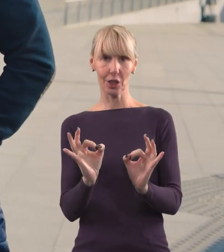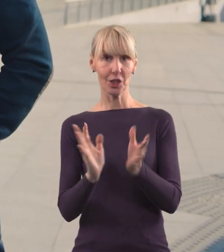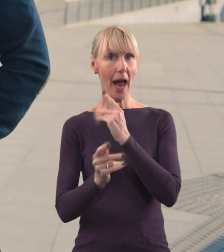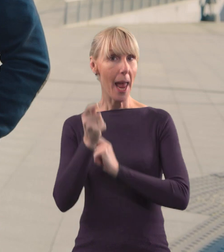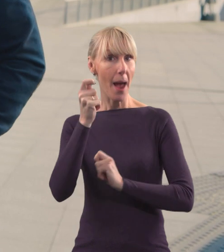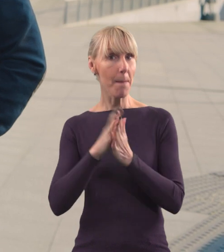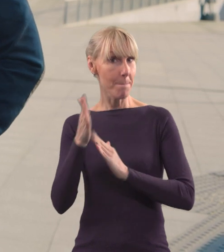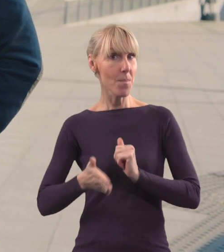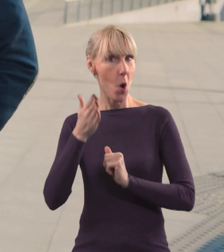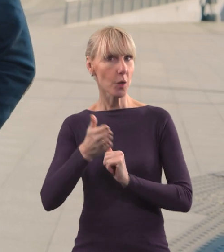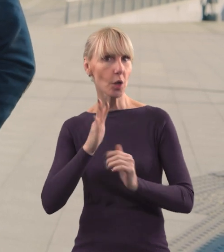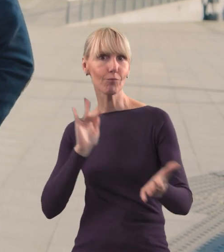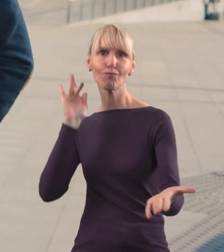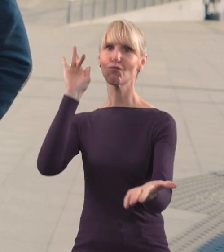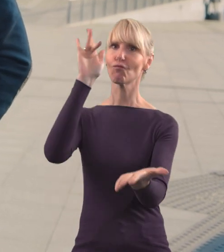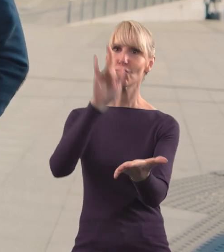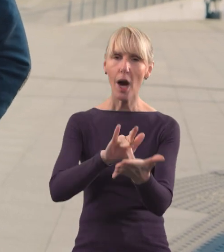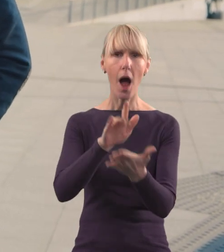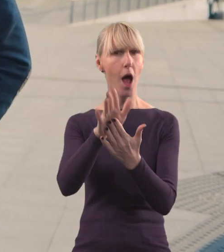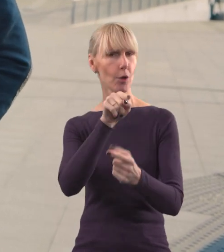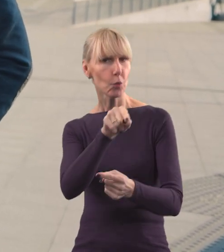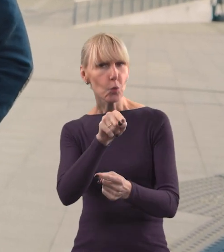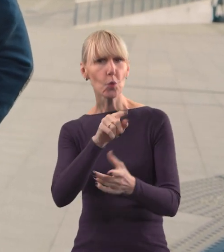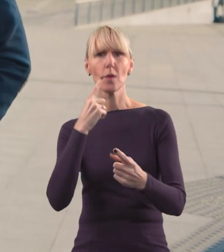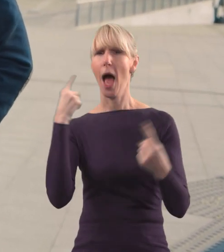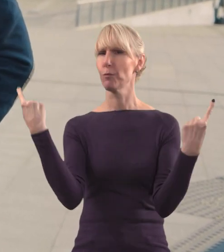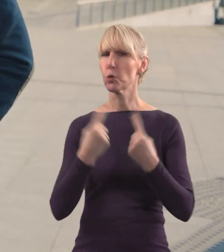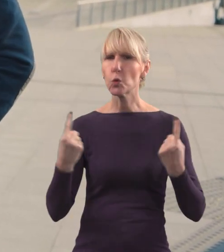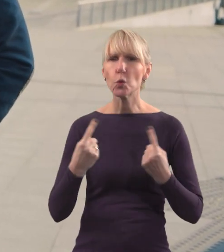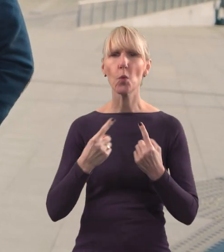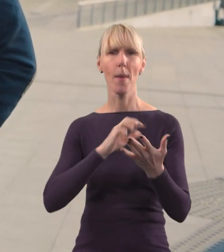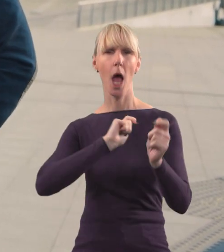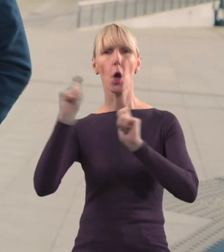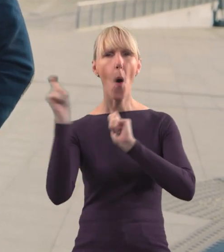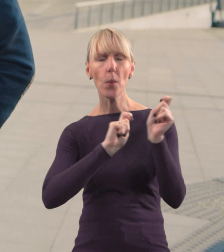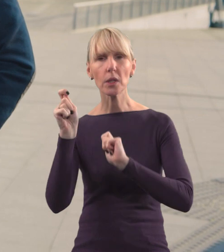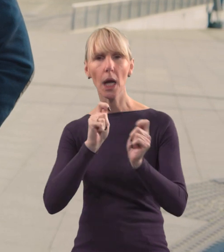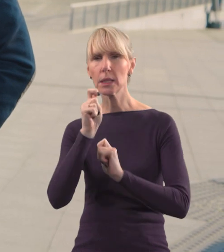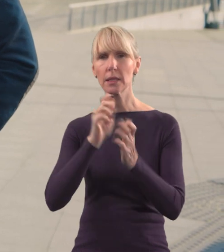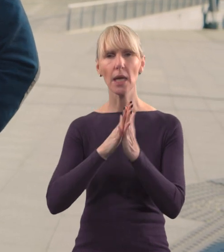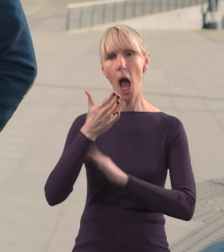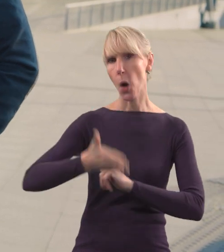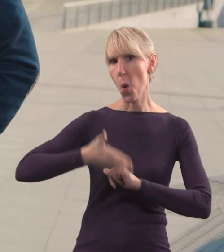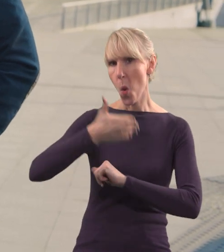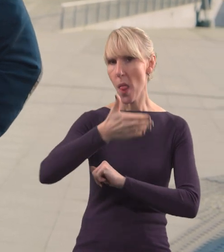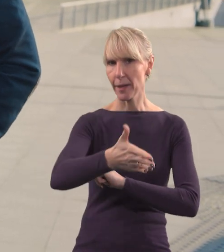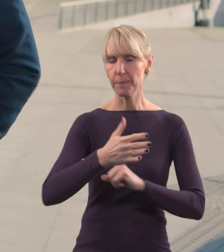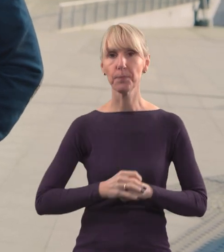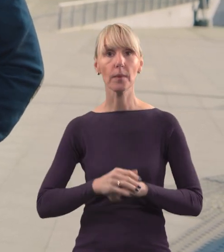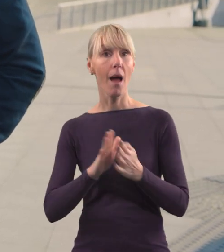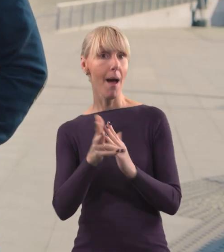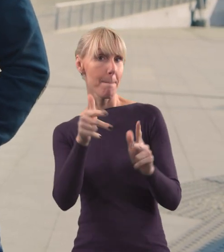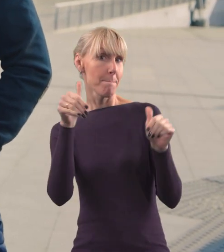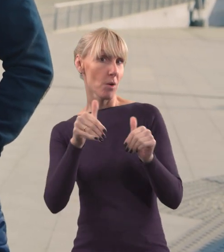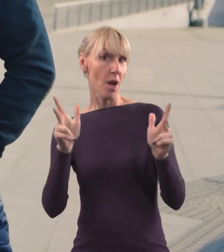dzisiejszą podróż wybierzemy się pociągiem, ponieważ zakątki, w które Was zabierzemy, są doskonale skomunikowane, jeśli chodzi o kolejowe połączenia.